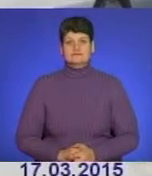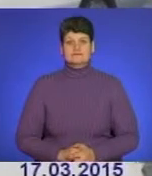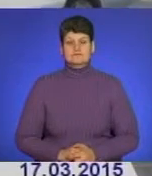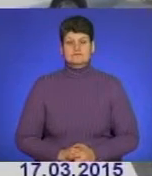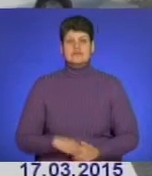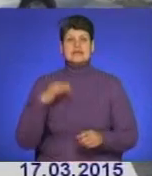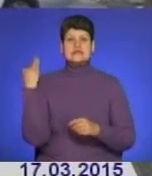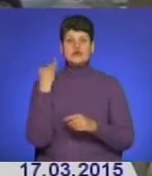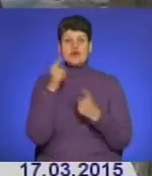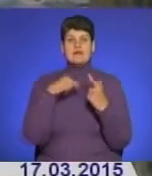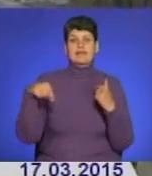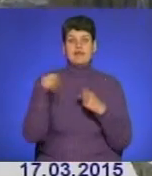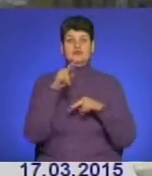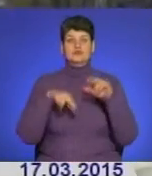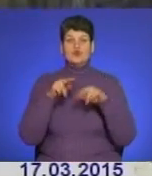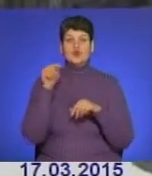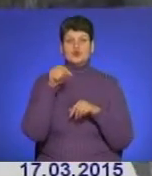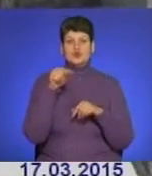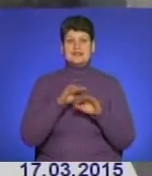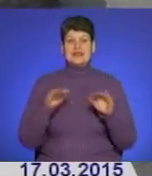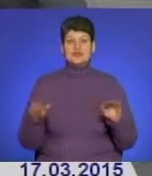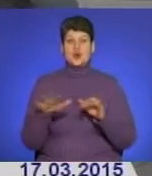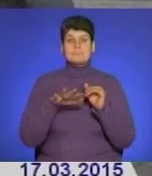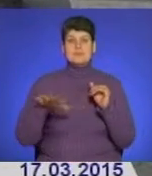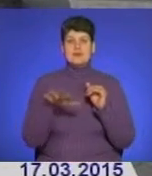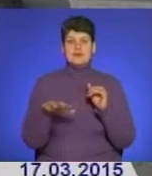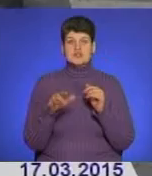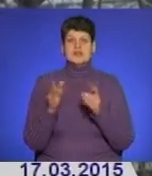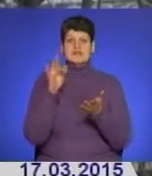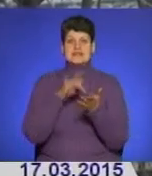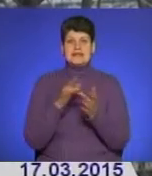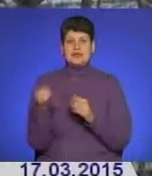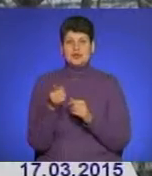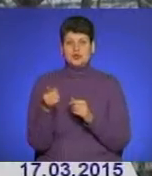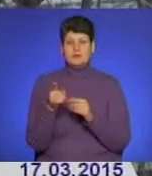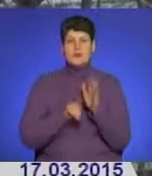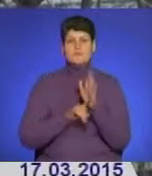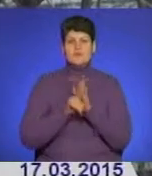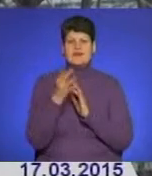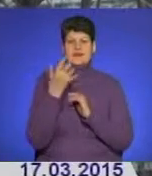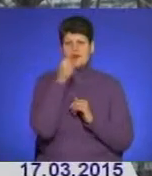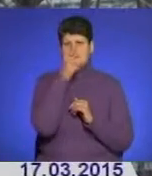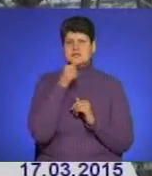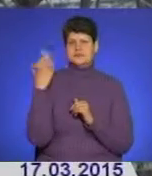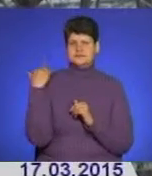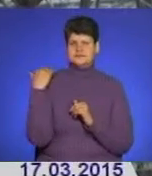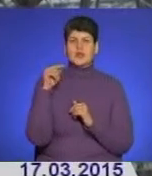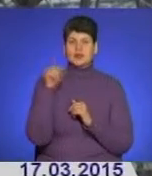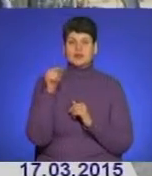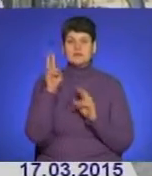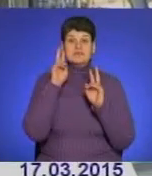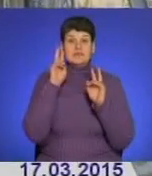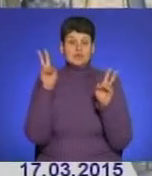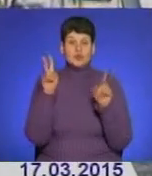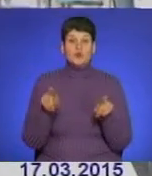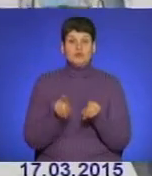Історія навколо забудови цього дитячого майданчика, одного з небагатьох у центрі Тернополя, почалася кілька місяців тому. Тоді невідомі